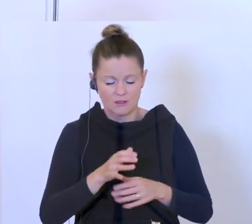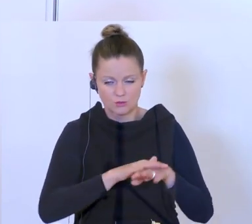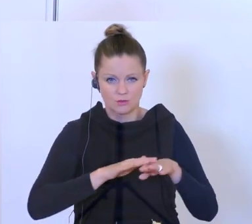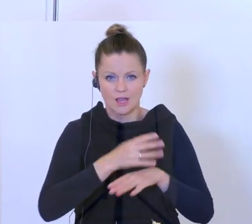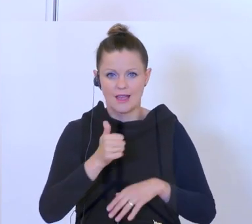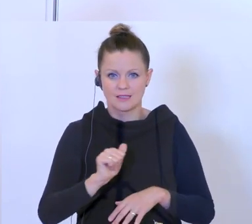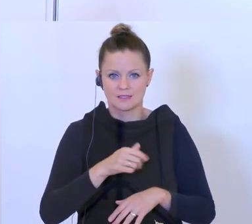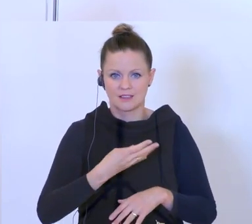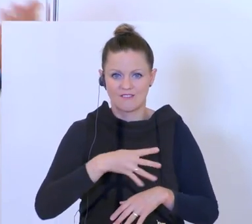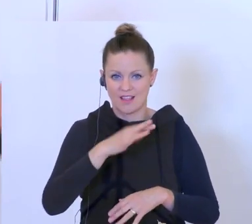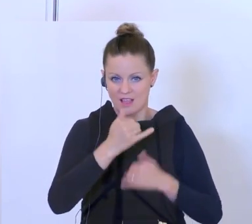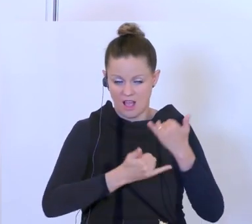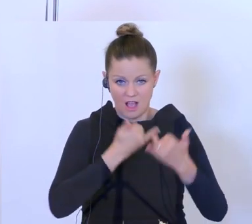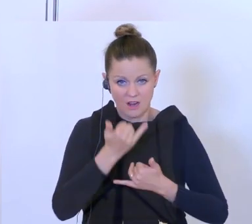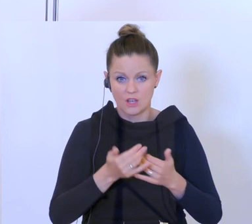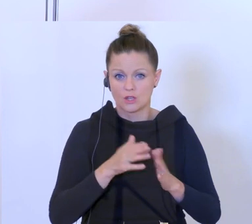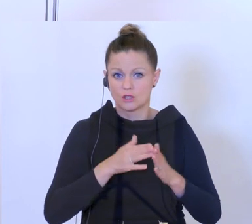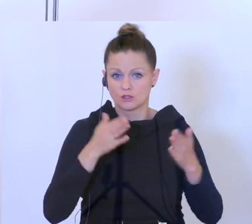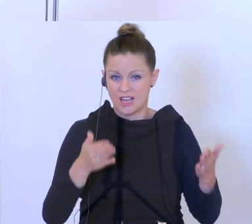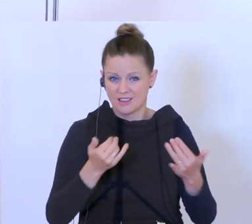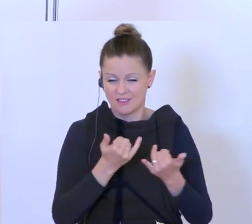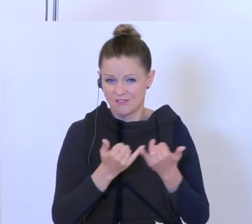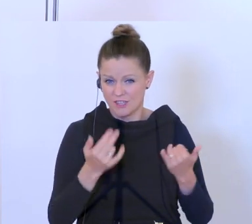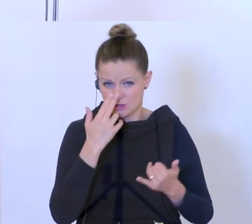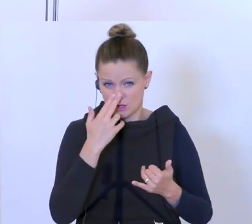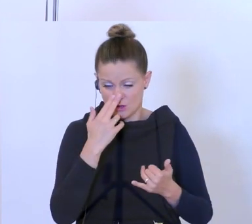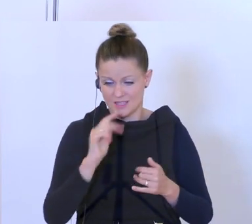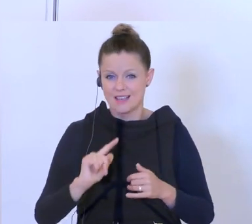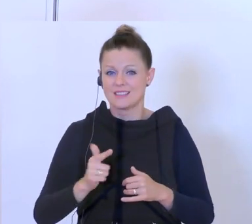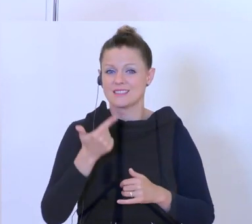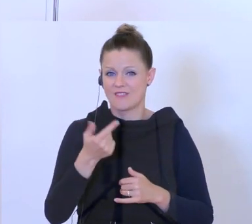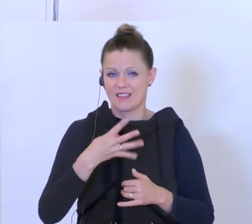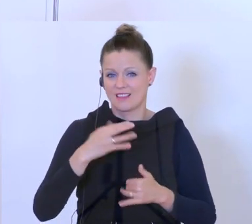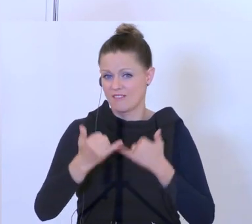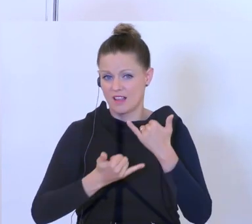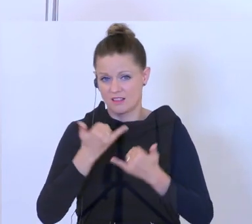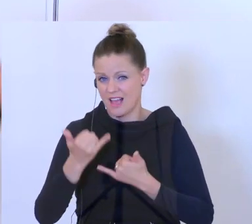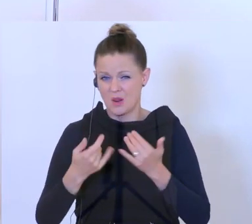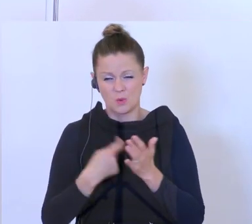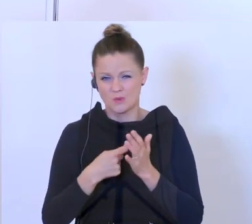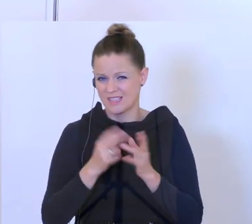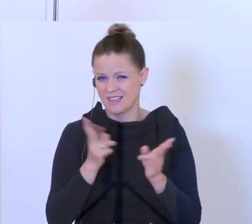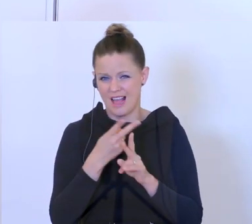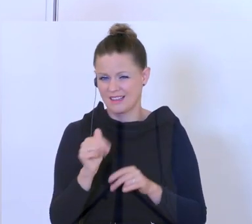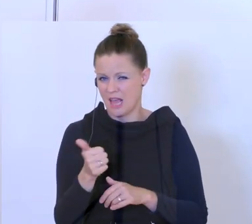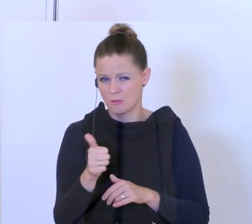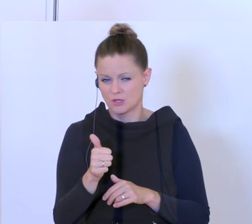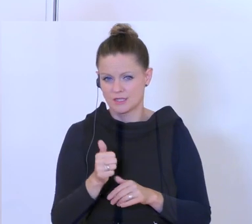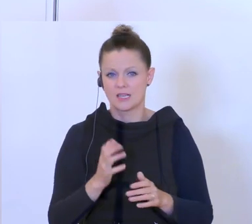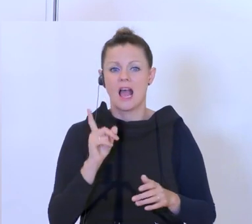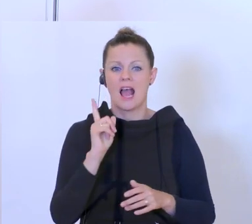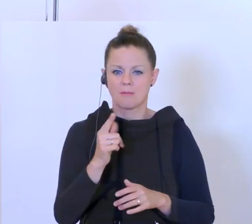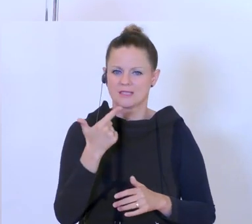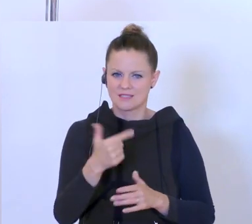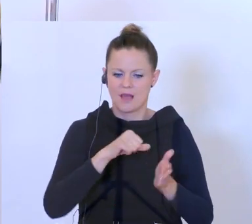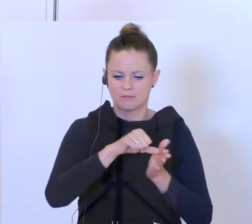das zweite Quartal kann man in der Regel kostenmäßig jetzt noch nicht immer abschätzen, aber es wird also dann mindestens diese zwei Auszahlungen